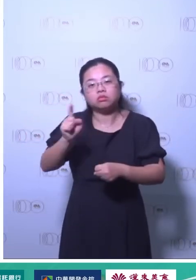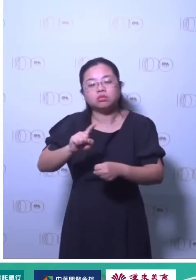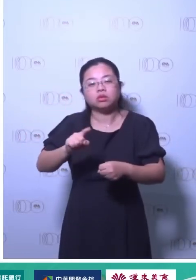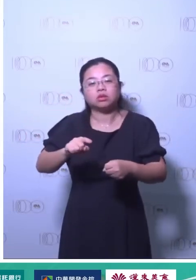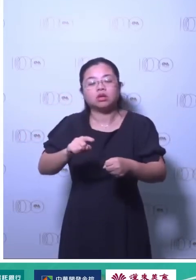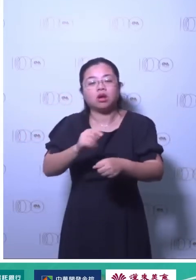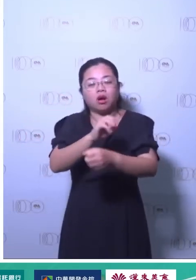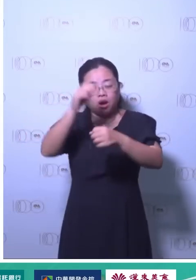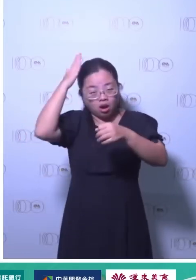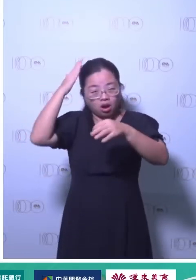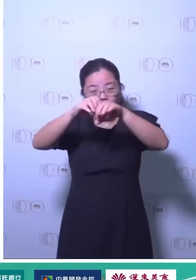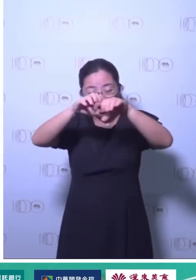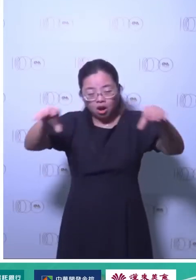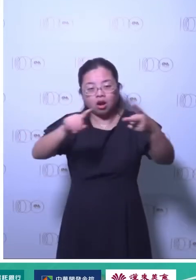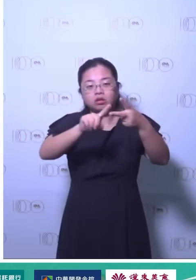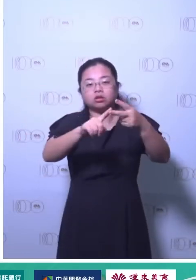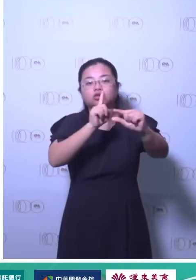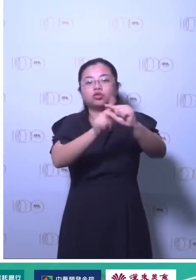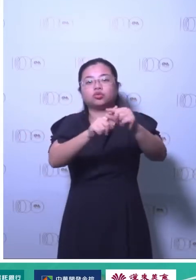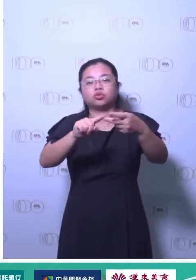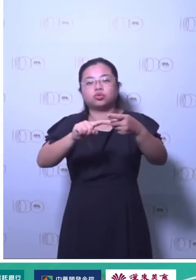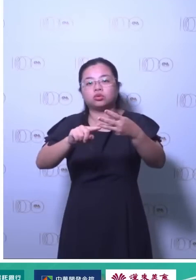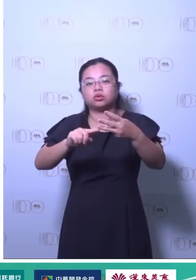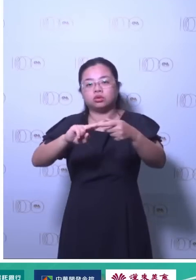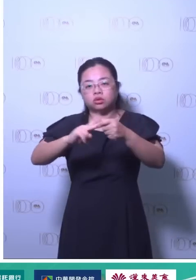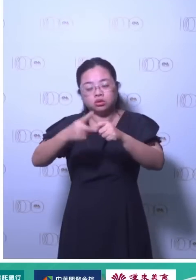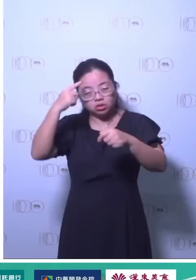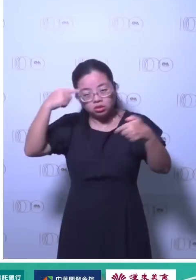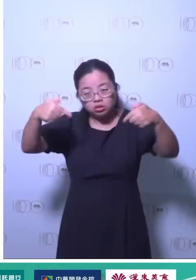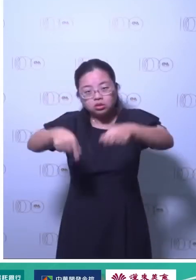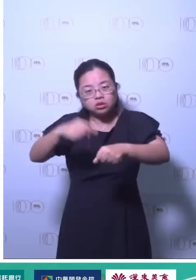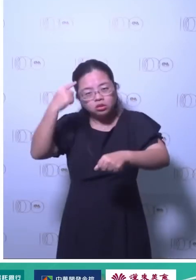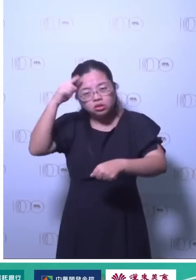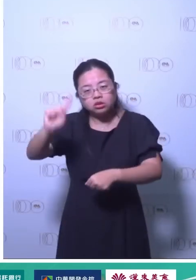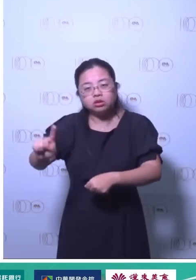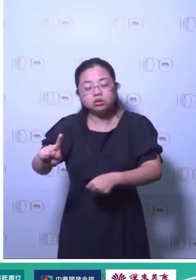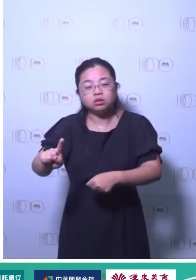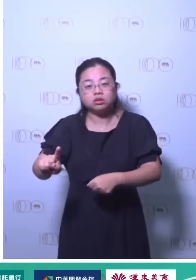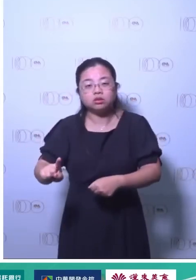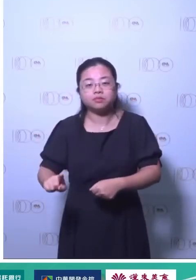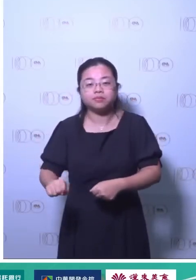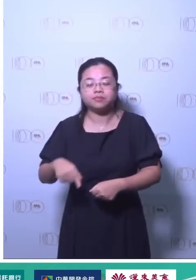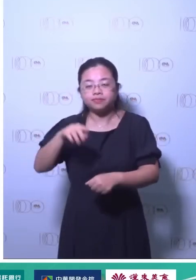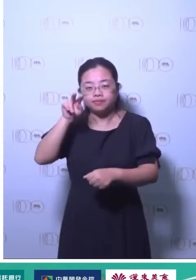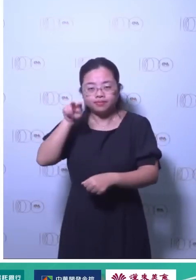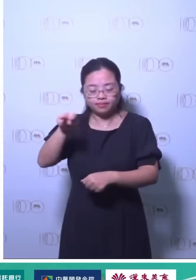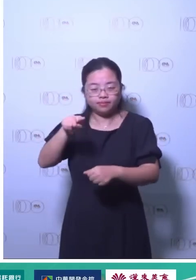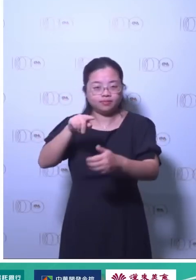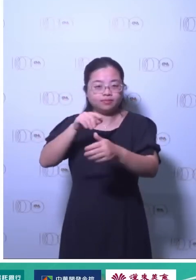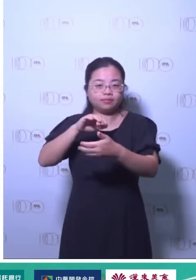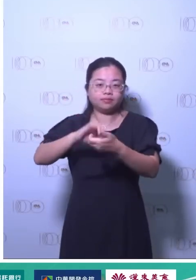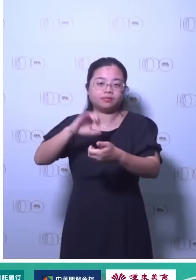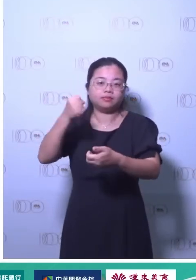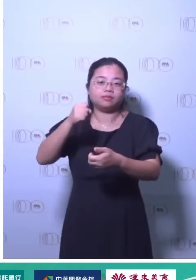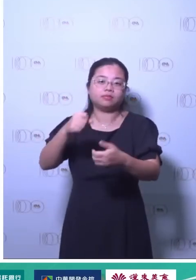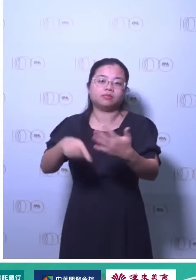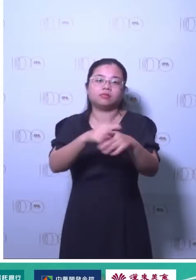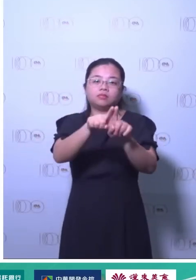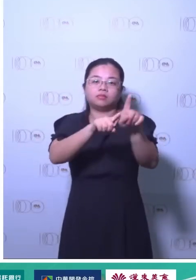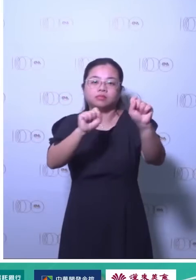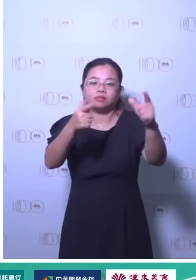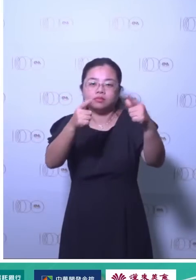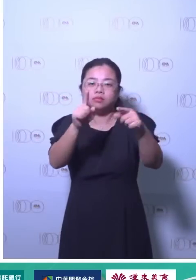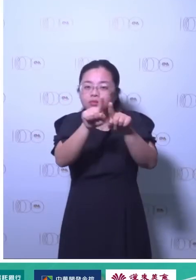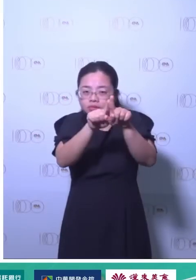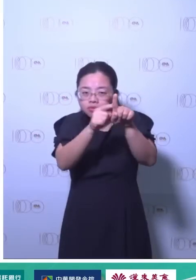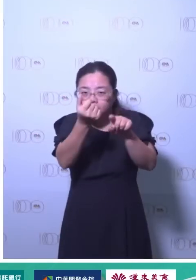减量尽量去减那第三个是什么在还没有净林的技术之前如果你要负责任一点你应该去